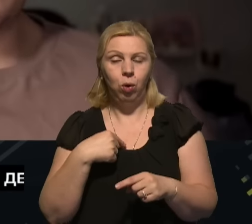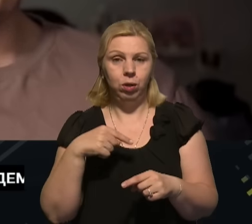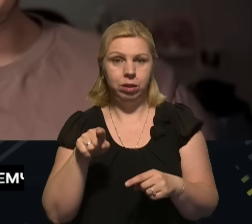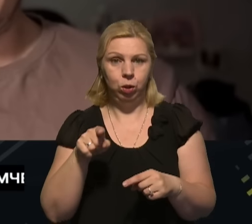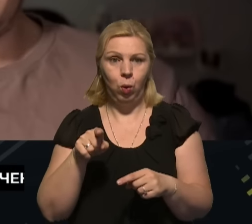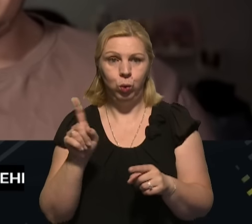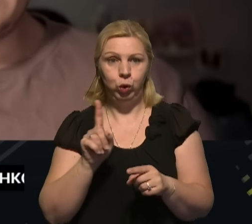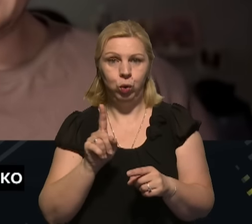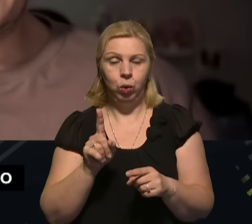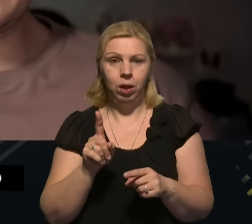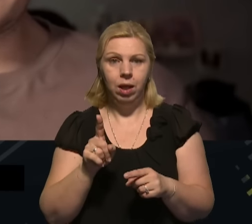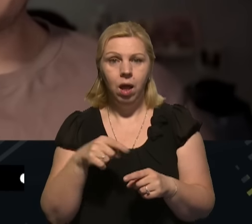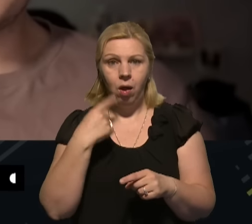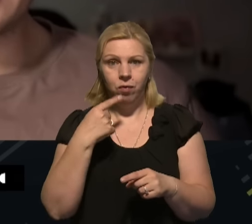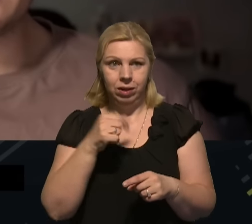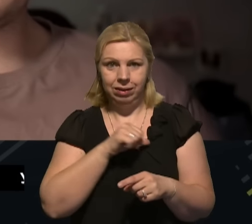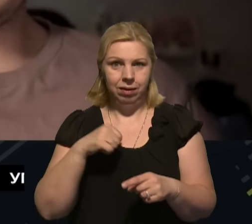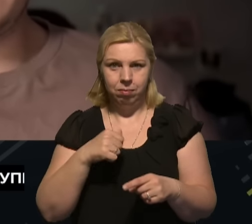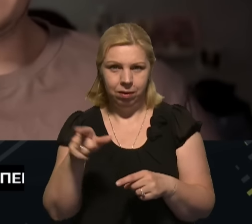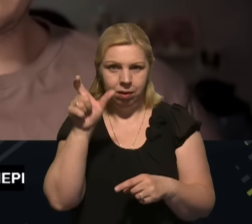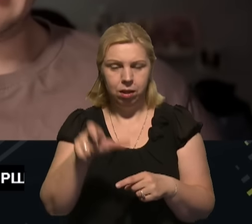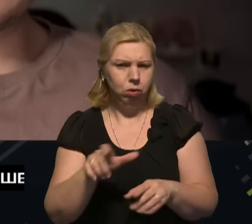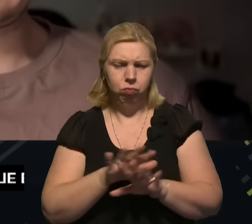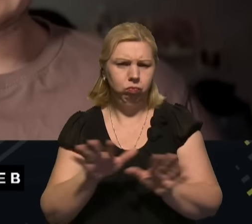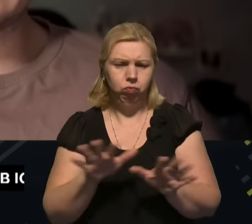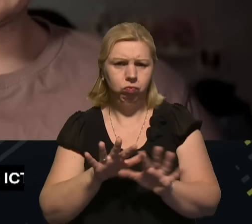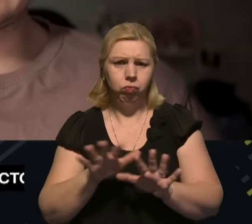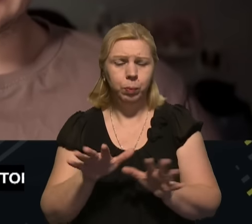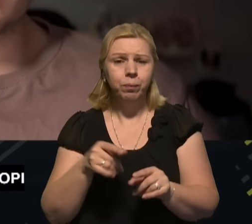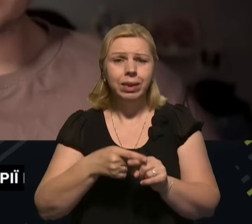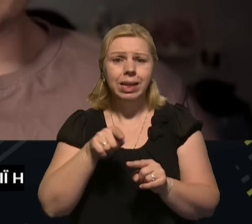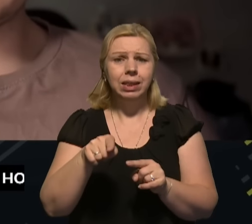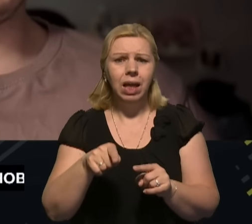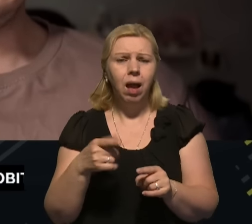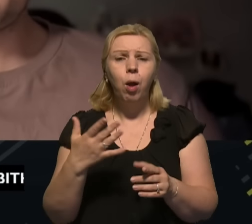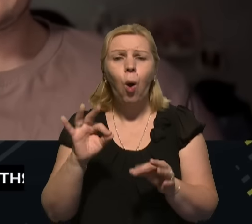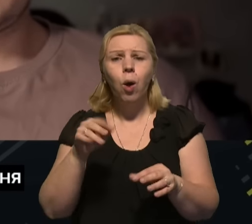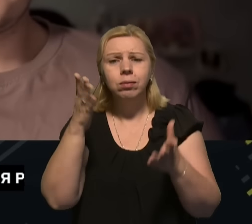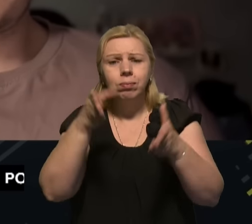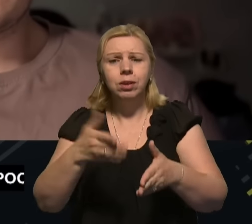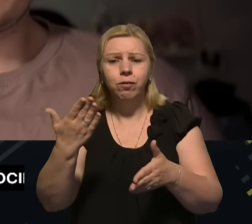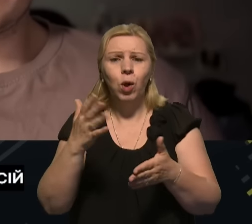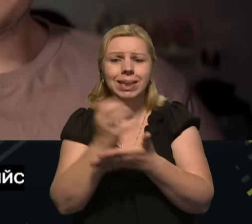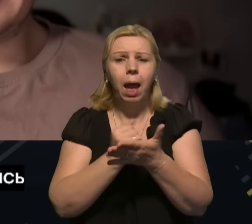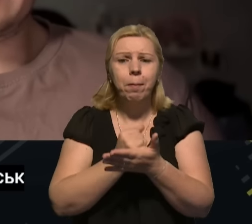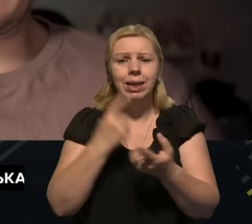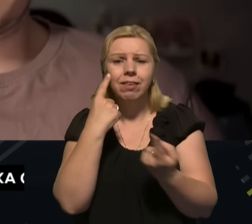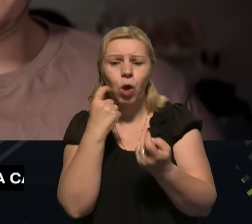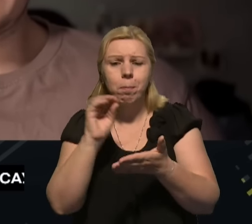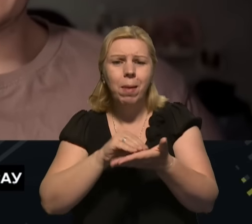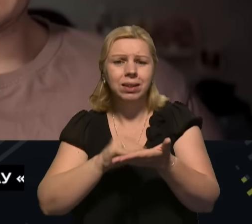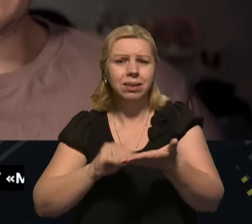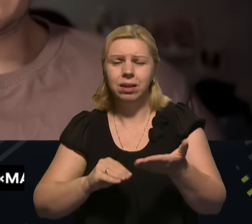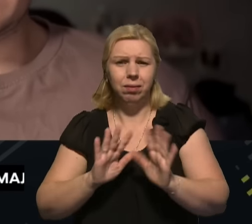що зазначили самі виробники, ні, там даних це не стосується. Просто, що певний